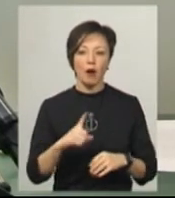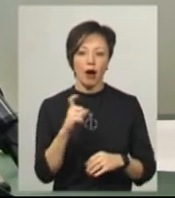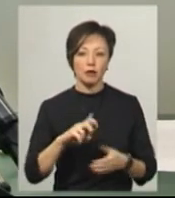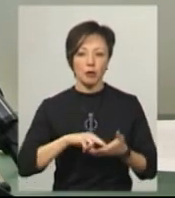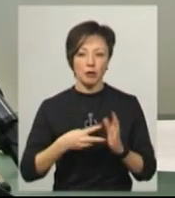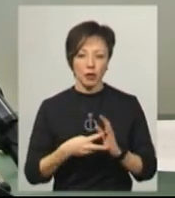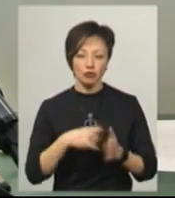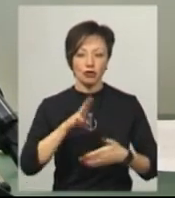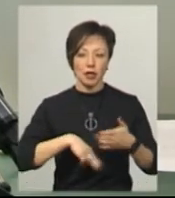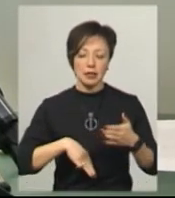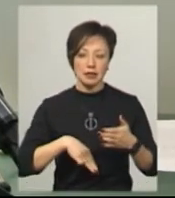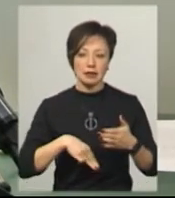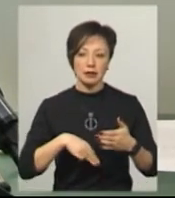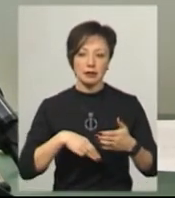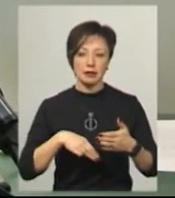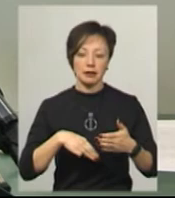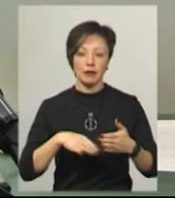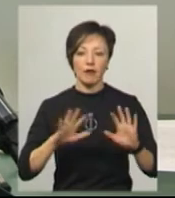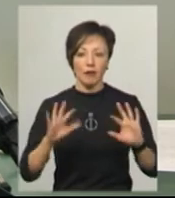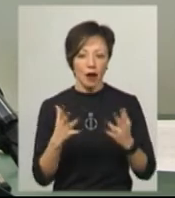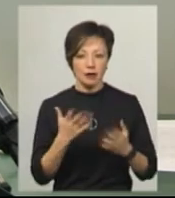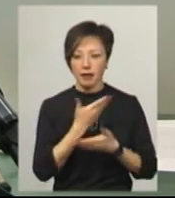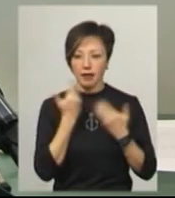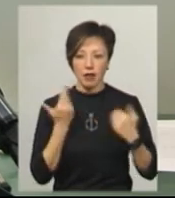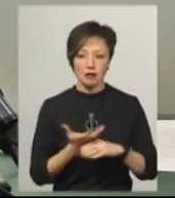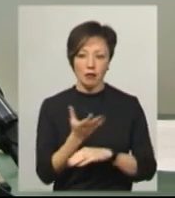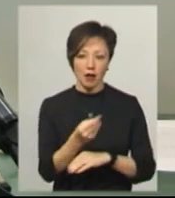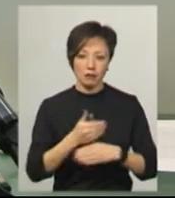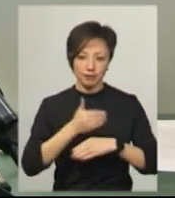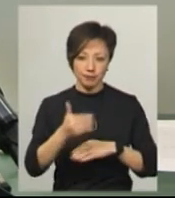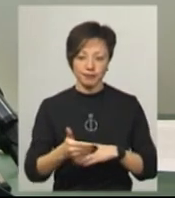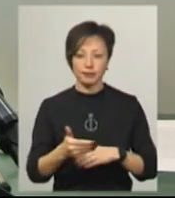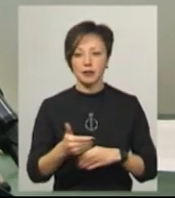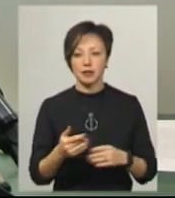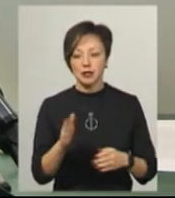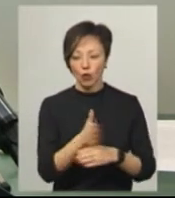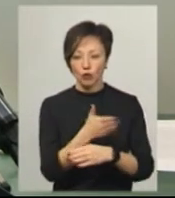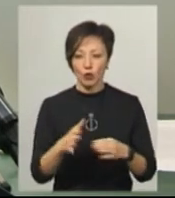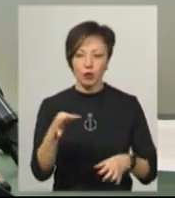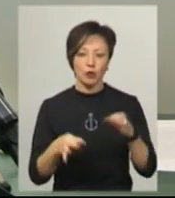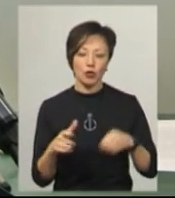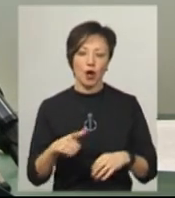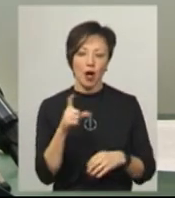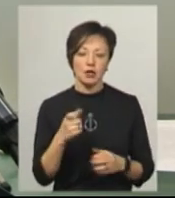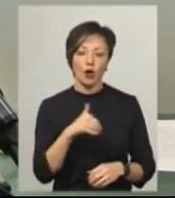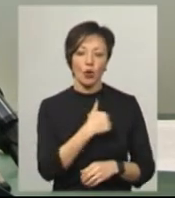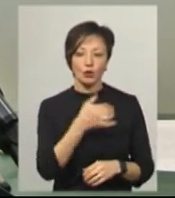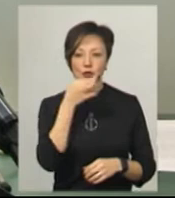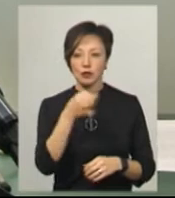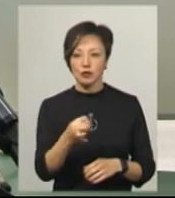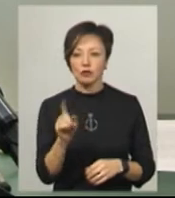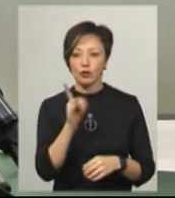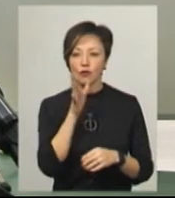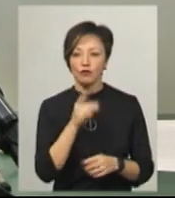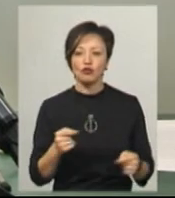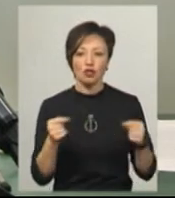передбачені штрафні санкції у разі не сплати вчасно за розподіл природного газу. Я хочу зазначити, що